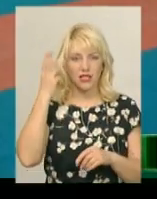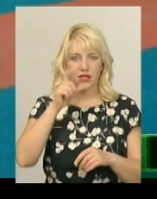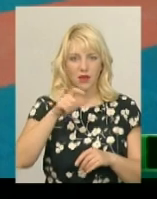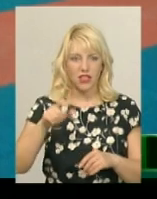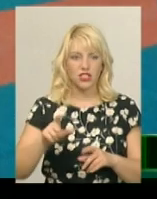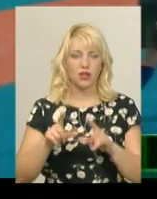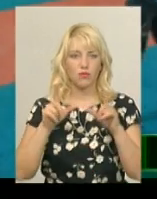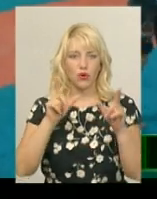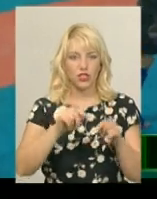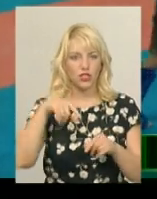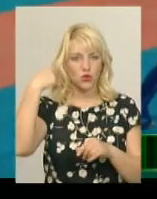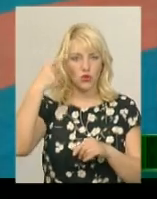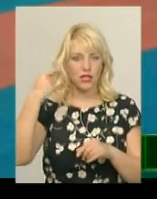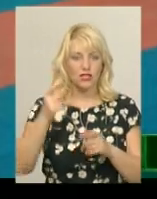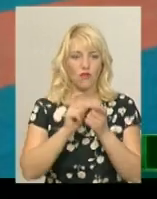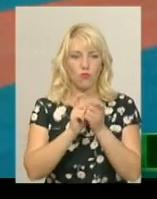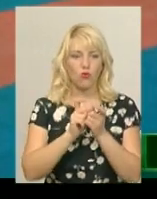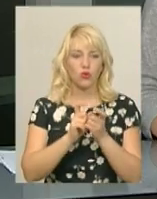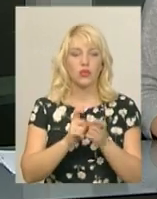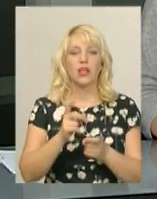козацького двобою, який відбудеться в Одесі.